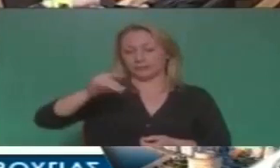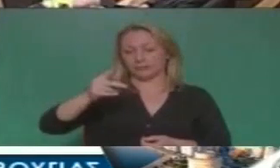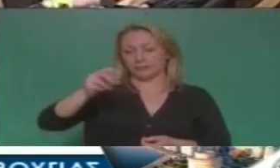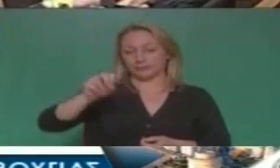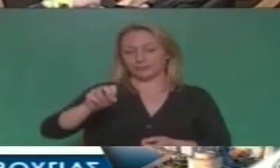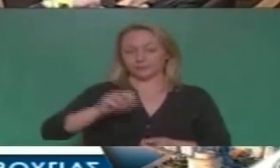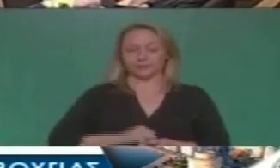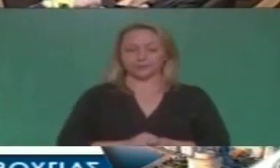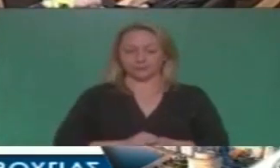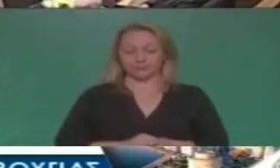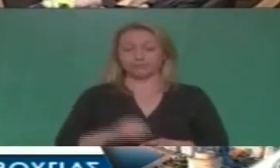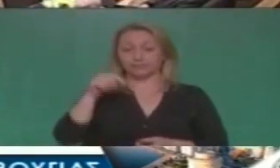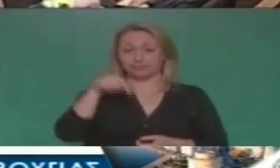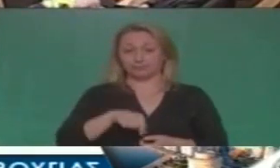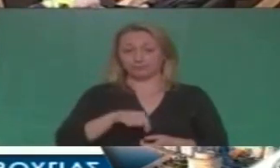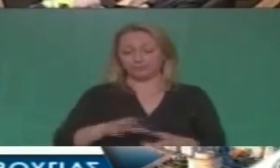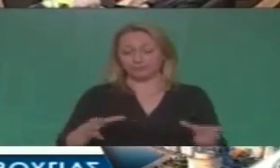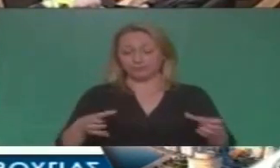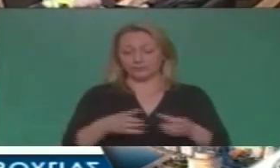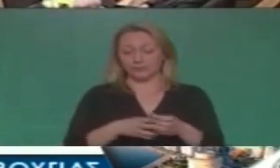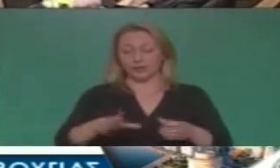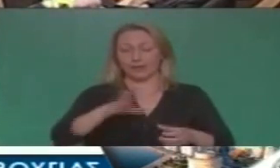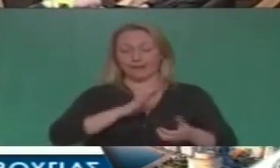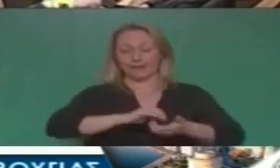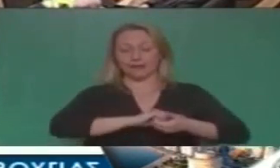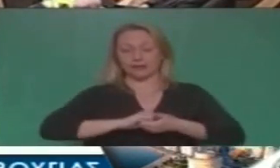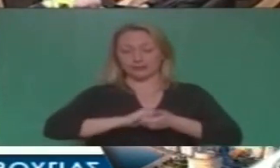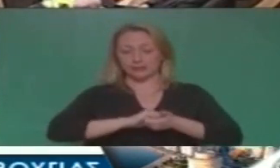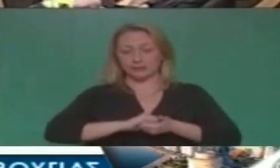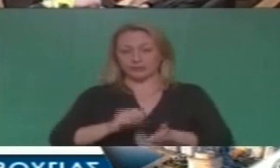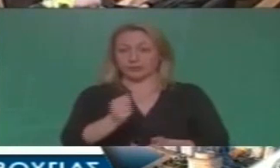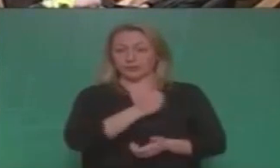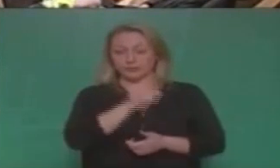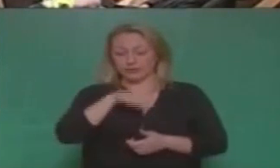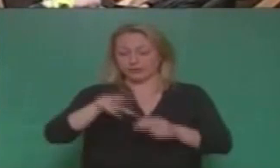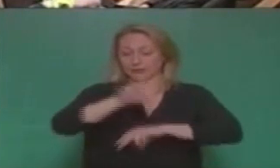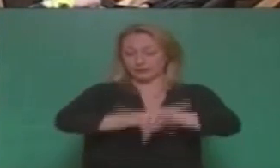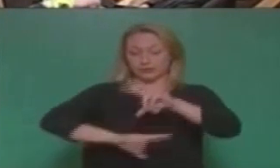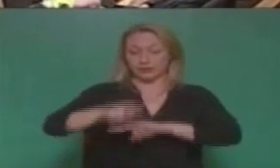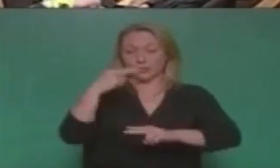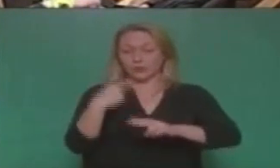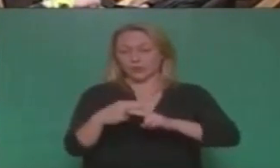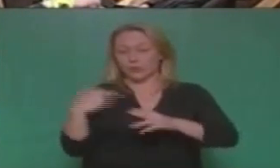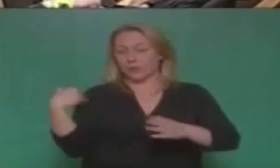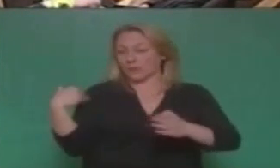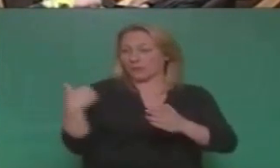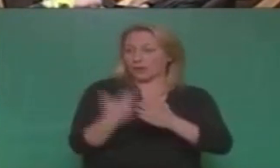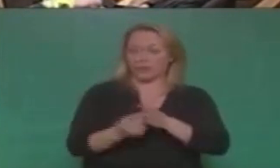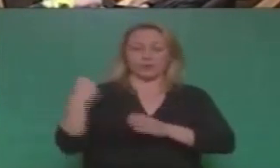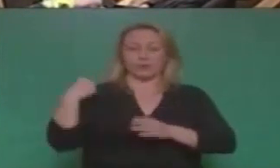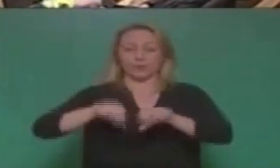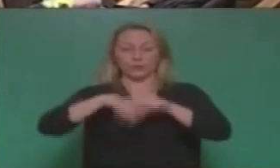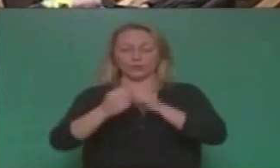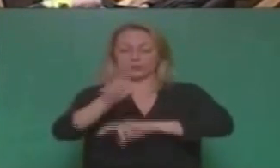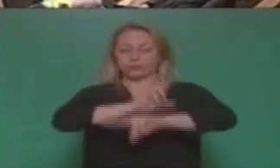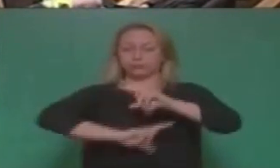Σαν Λαϊκή Συπήρωση θεωρούμε ότι το θέμα που συζητάμε είναι πάρα πολύ σημαντικό από τα πιο σημαντικά που έχουμε συζητήσει ή θα συζητήσουμε σε αυτή τη